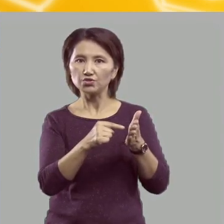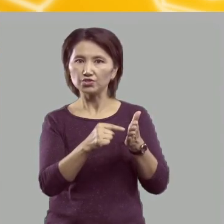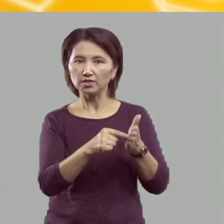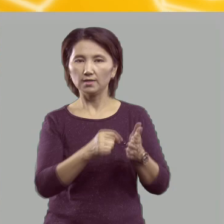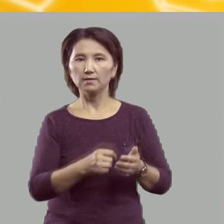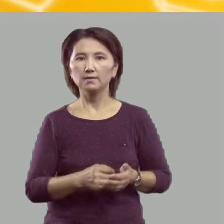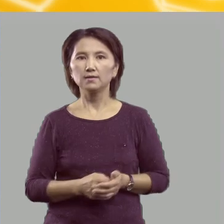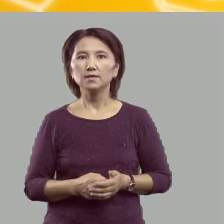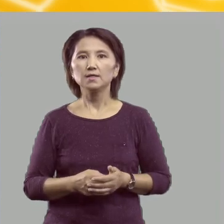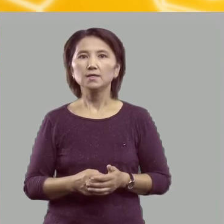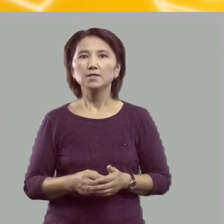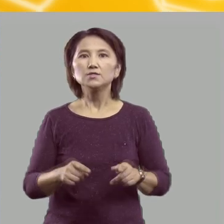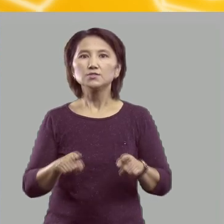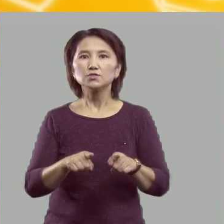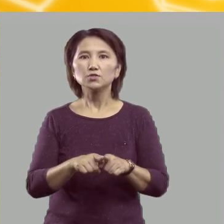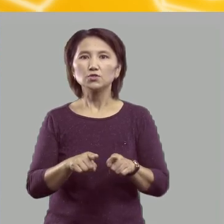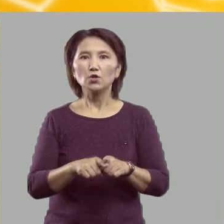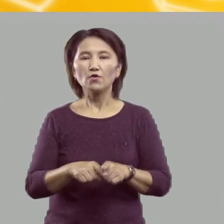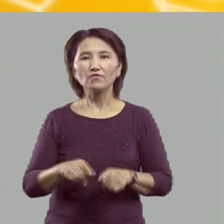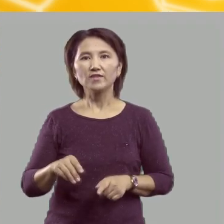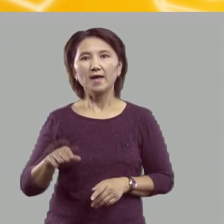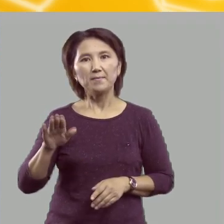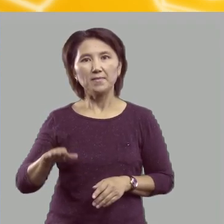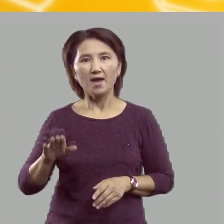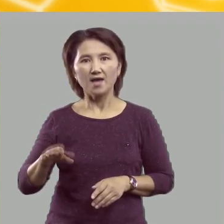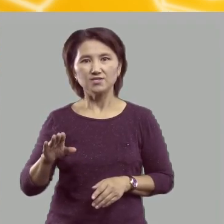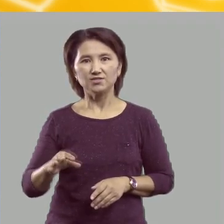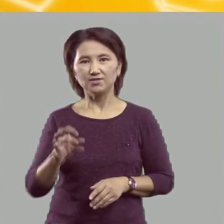Словно мячики, кружочки.